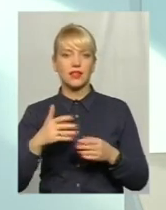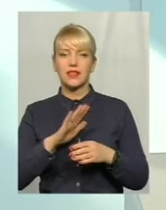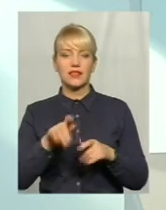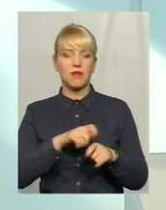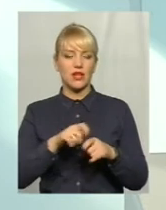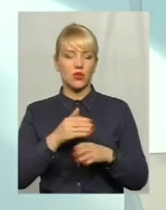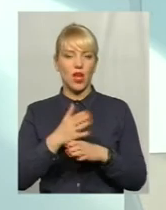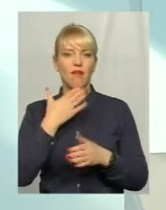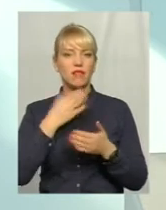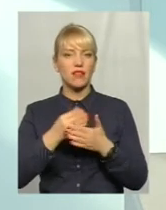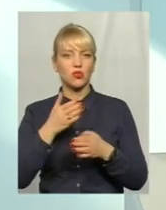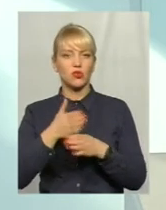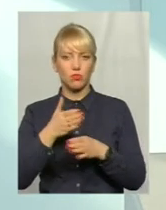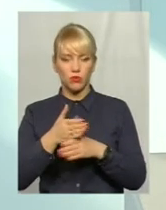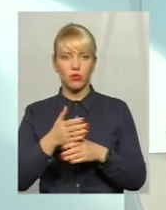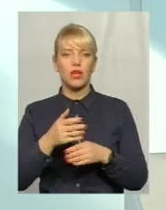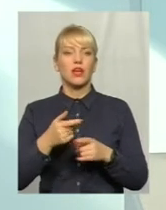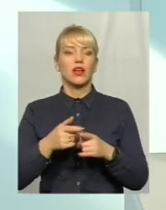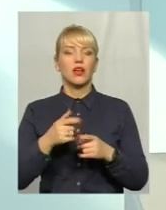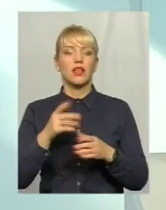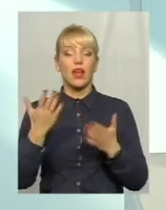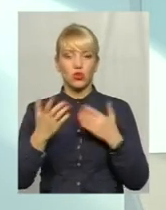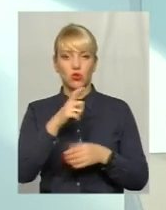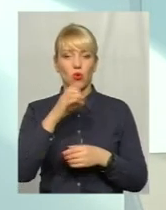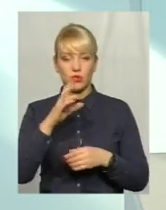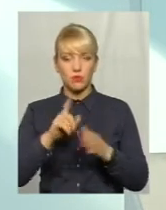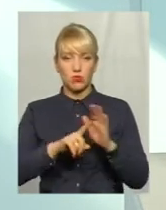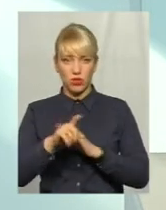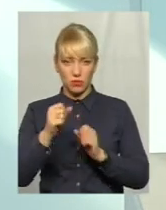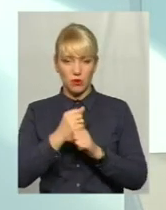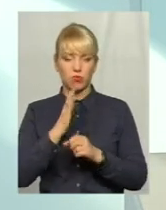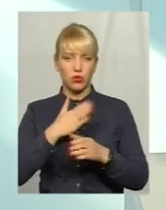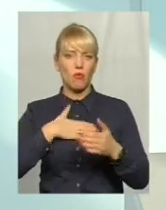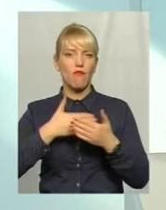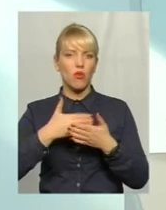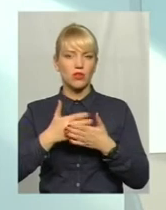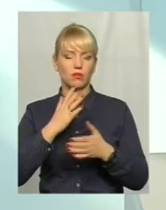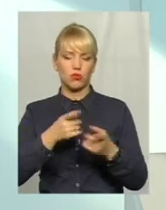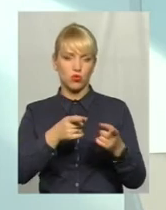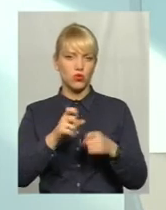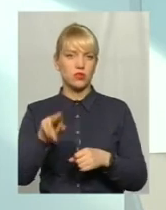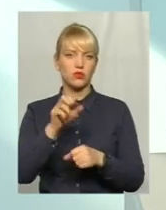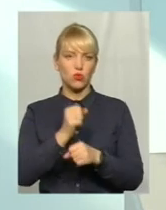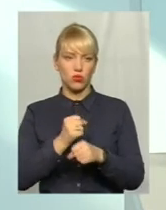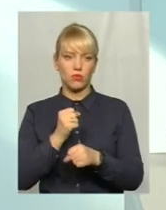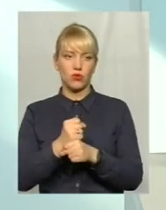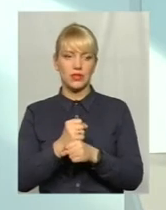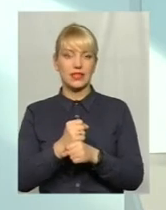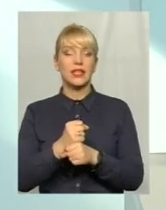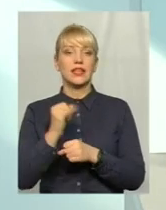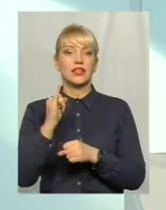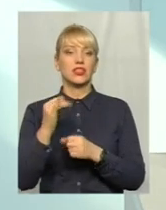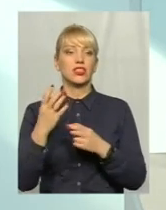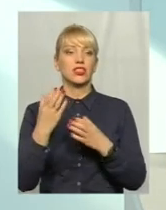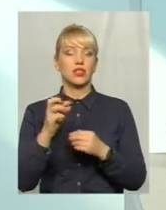власними руками, сказали, що хоспіс запрацює, ми готові волонтерити, ми готові долучатись до роботи. І ще